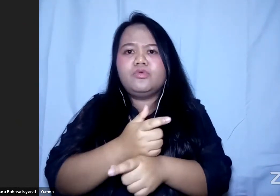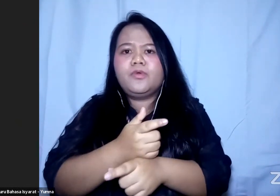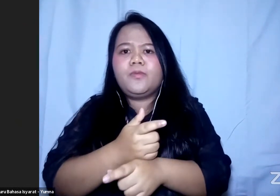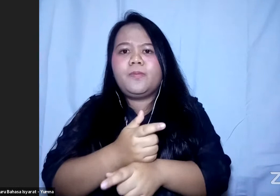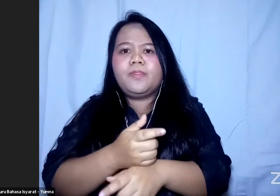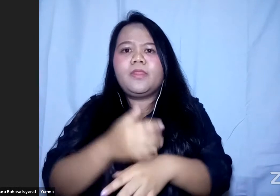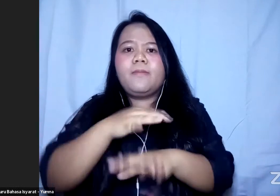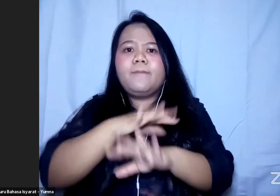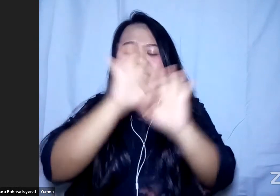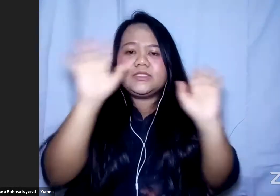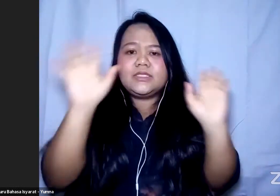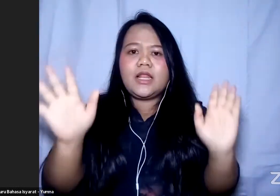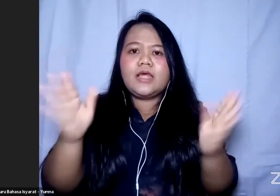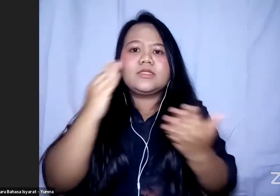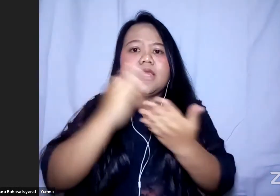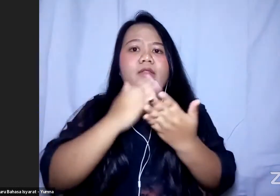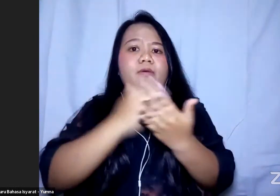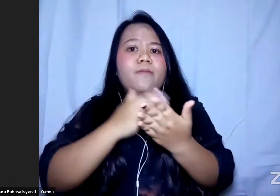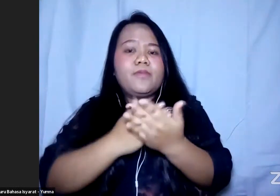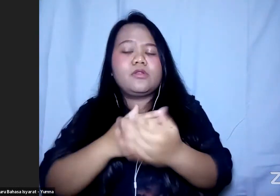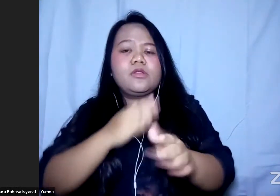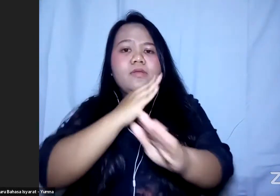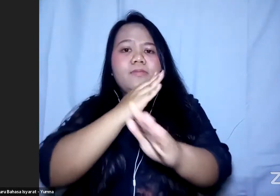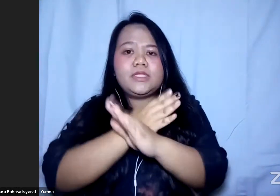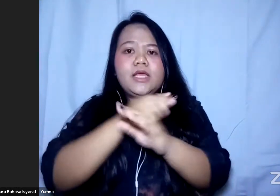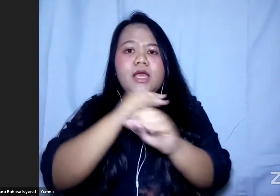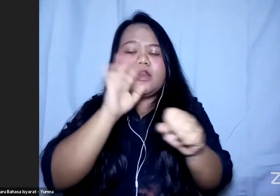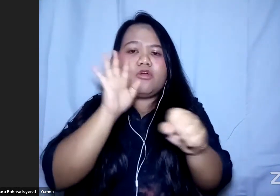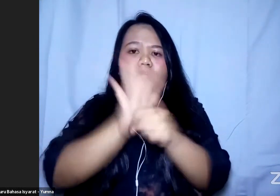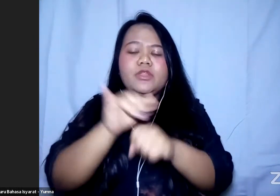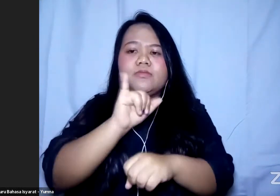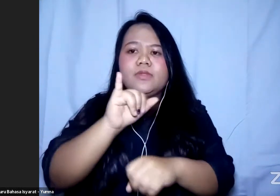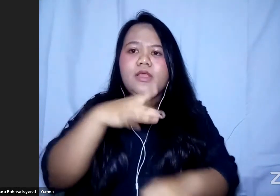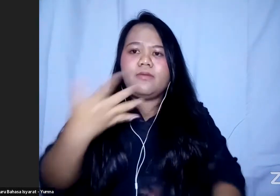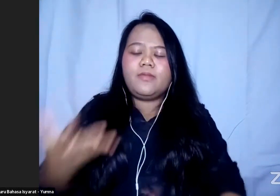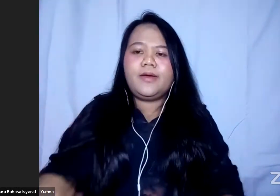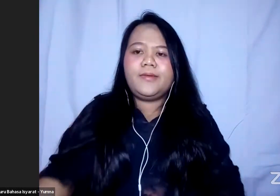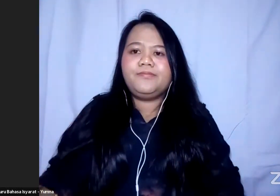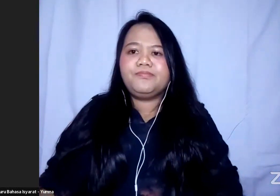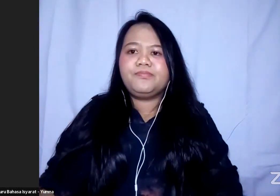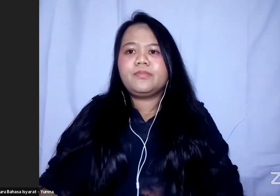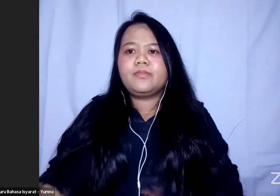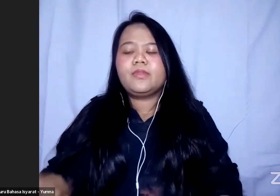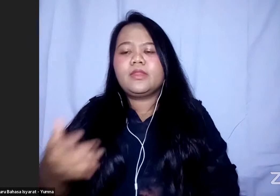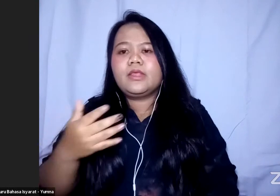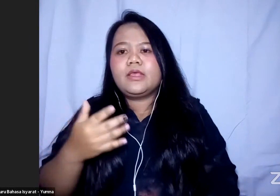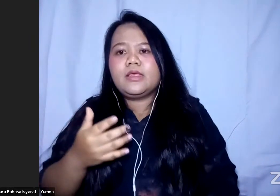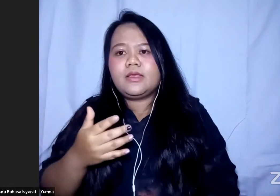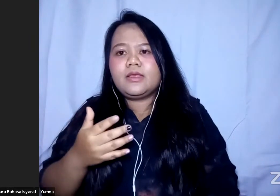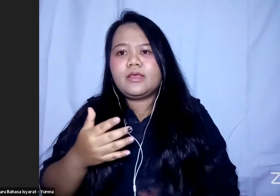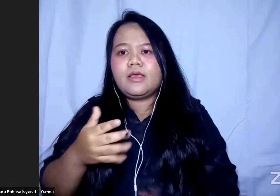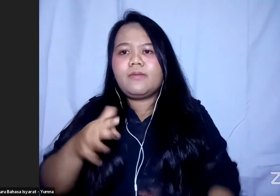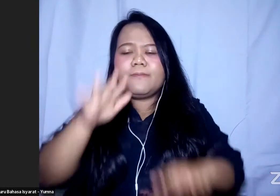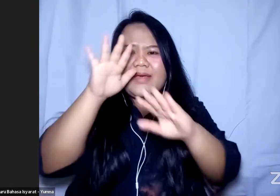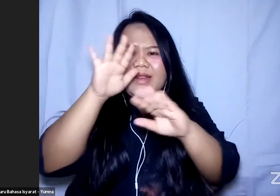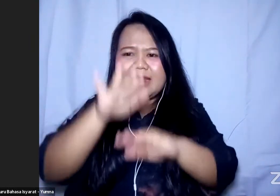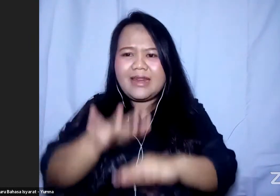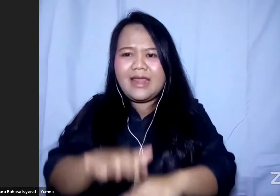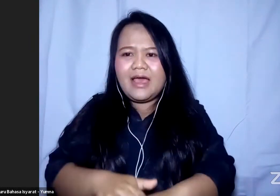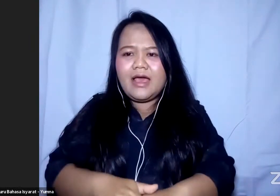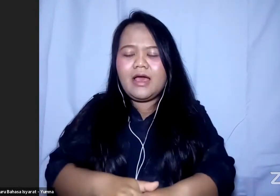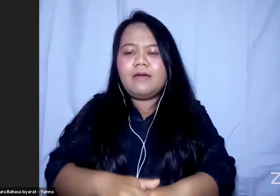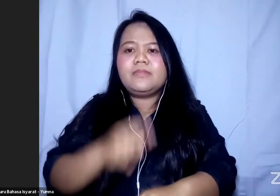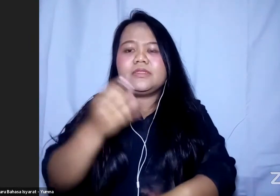menjelaskan prosedur penyebahan COVID seperti apa Sehingga bisa meredam untuk sesaat